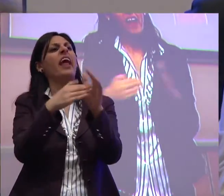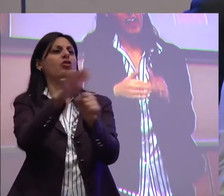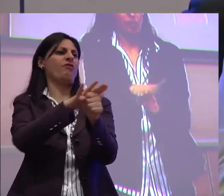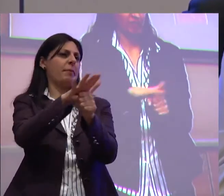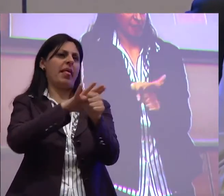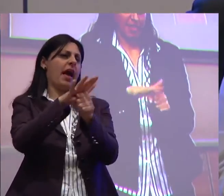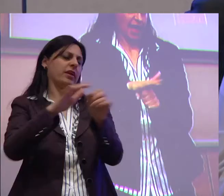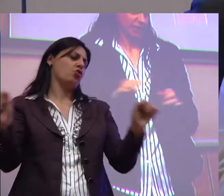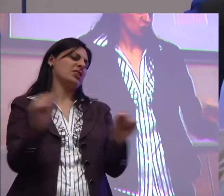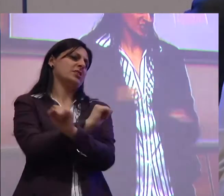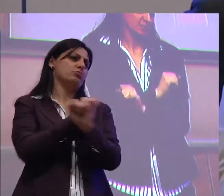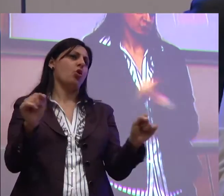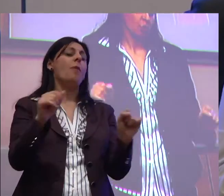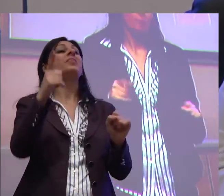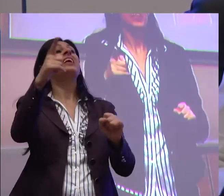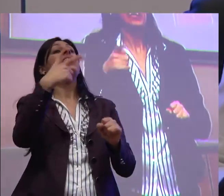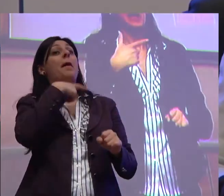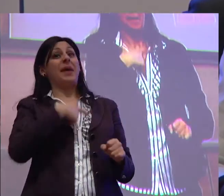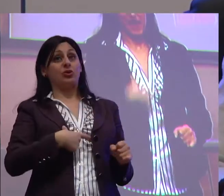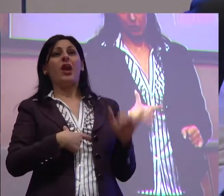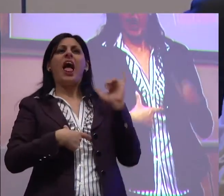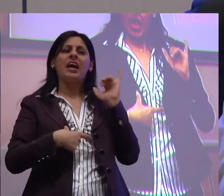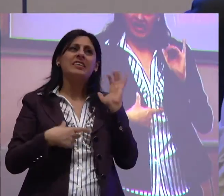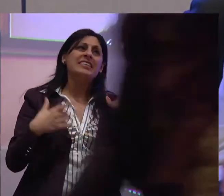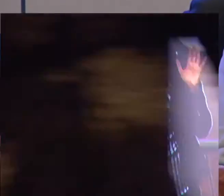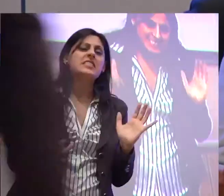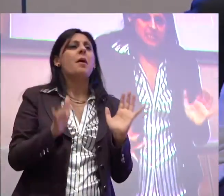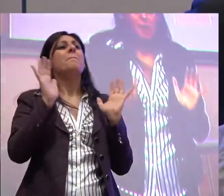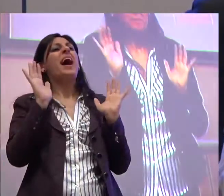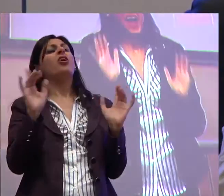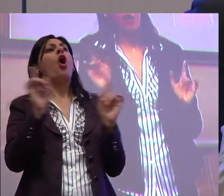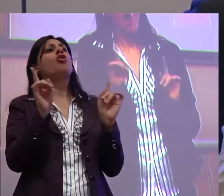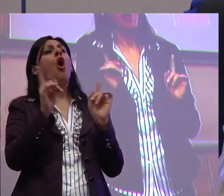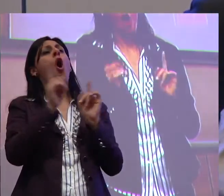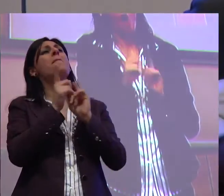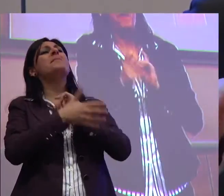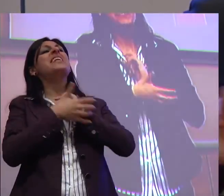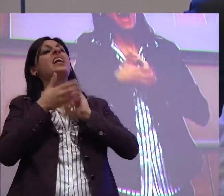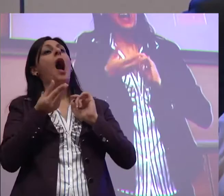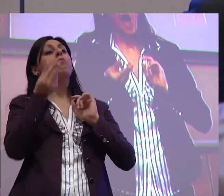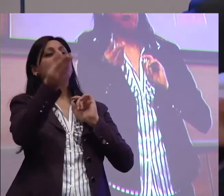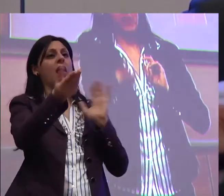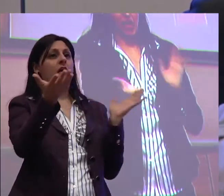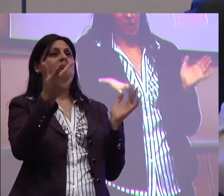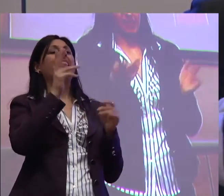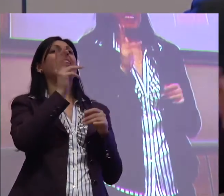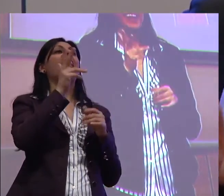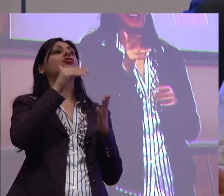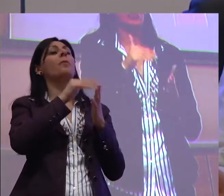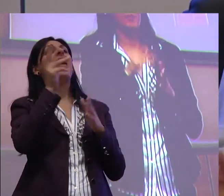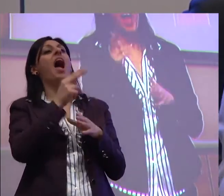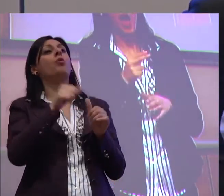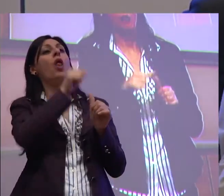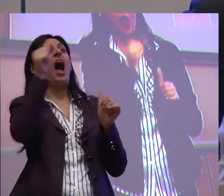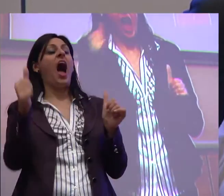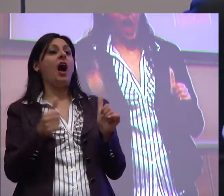familiare, al reddito personale, però, per l'amor di Dio, che non sia quella cosa miserabile che parte da 13 mila euro